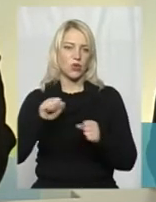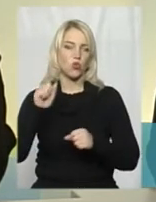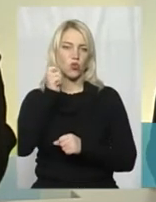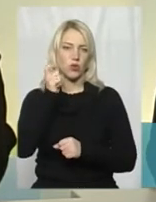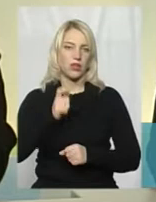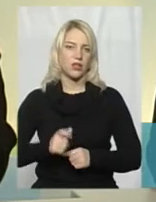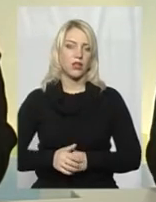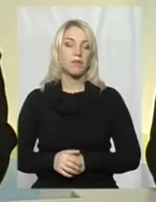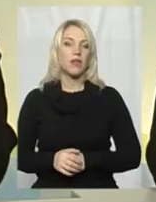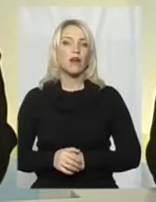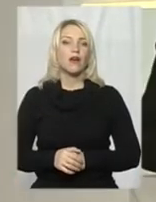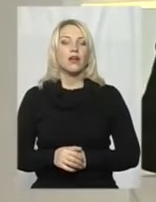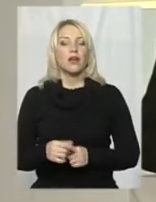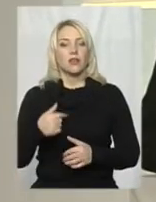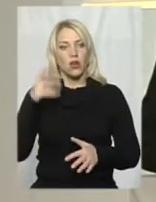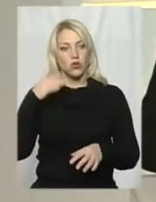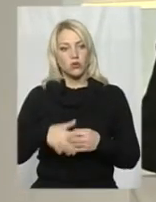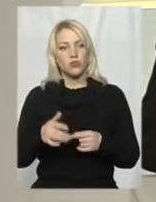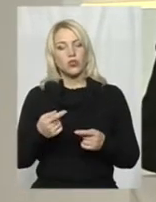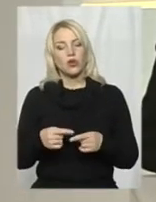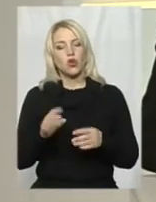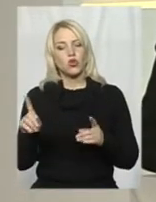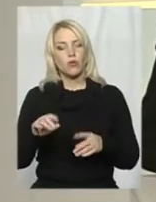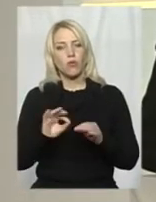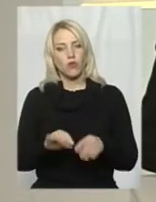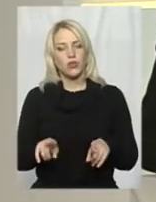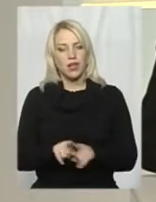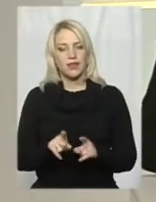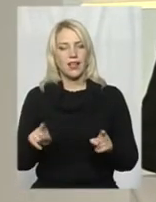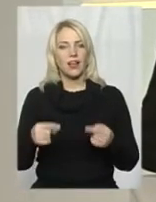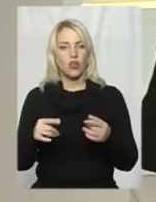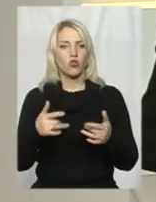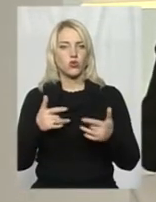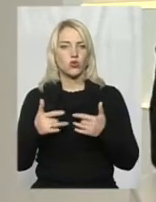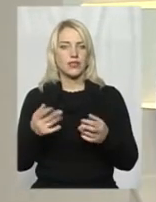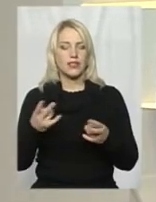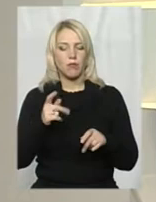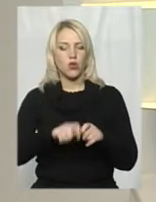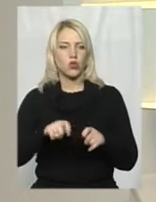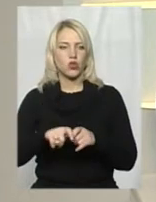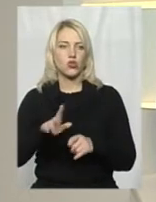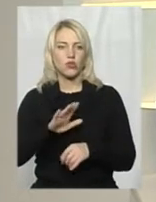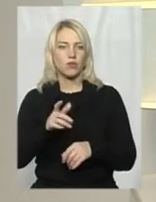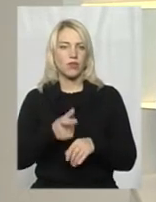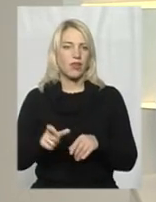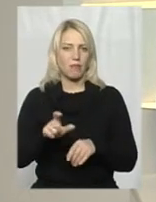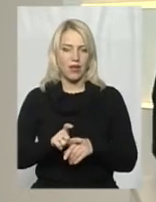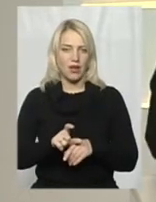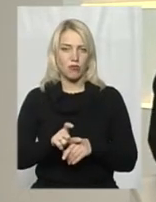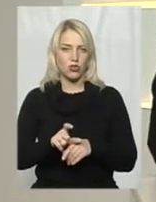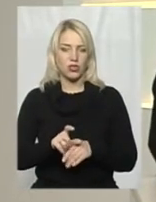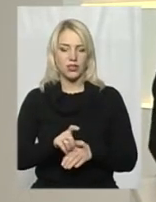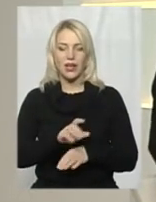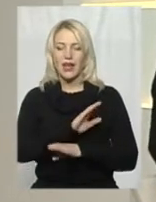Тобто, я так розумію, проводячи такі реконструкції, потрібно ще й контролювати, аби не переборщити? Не